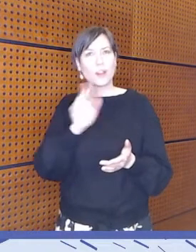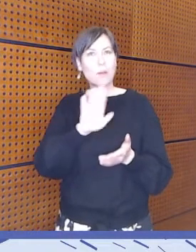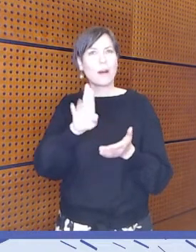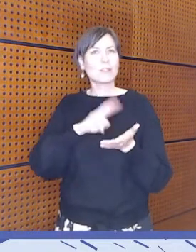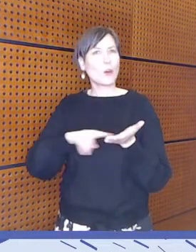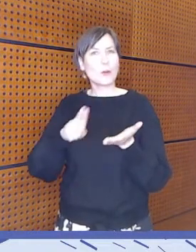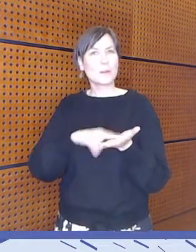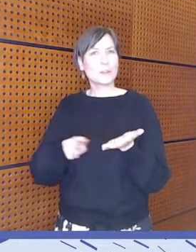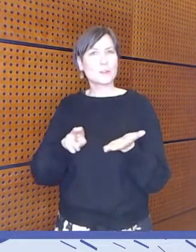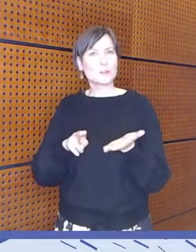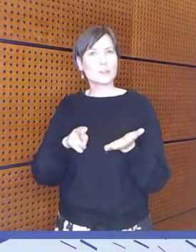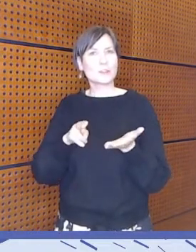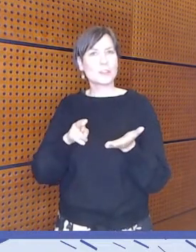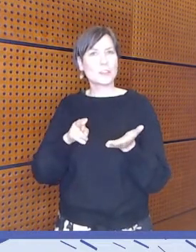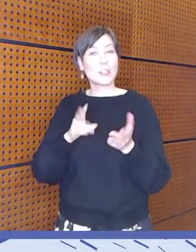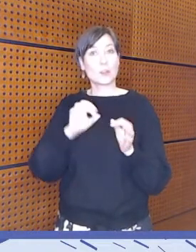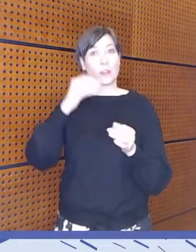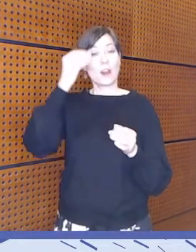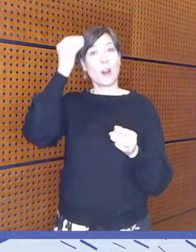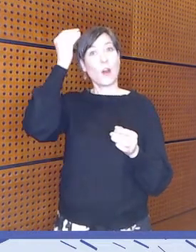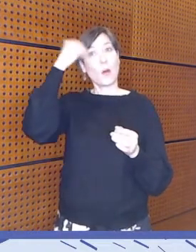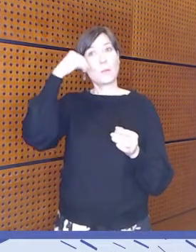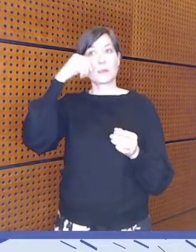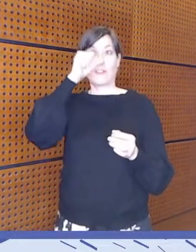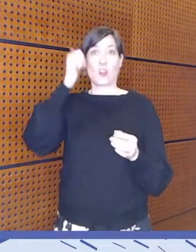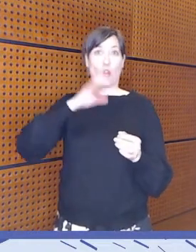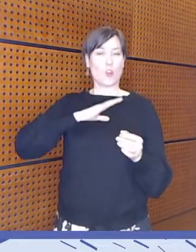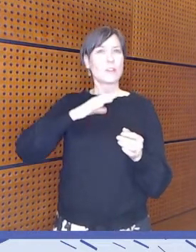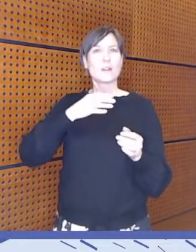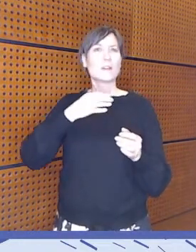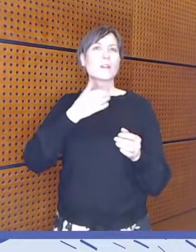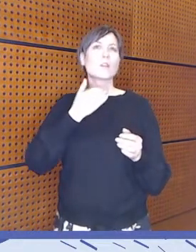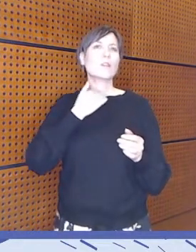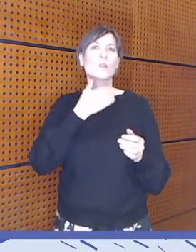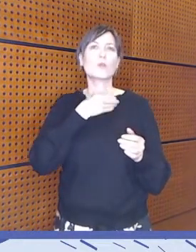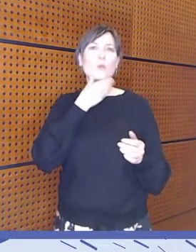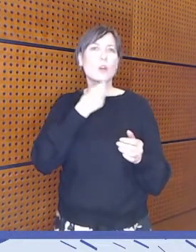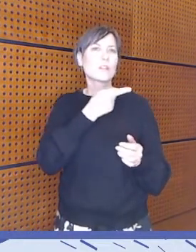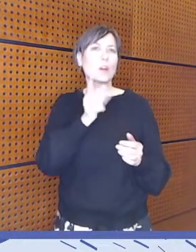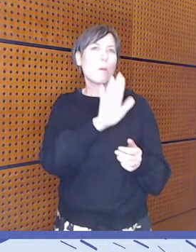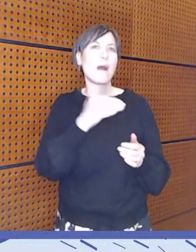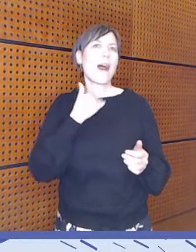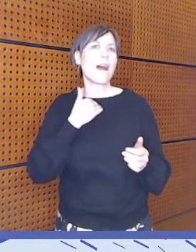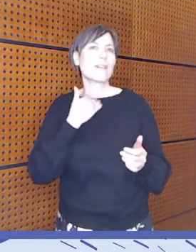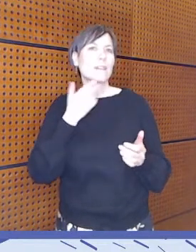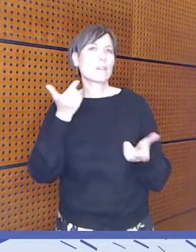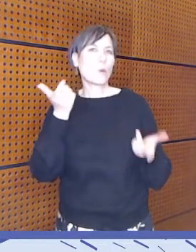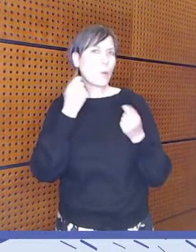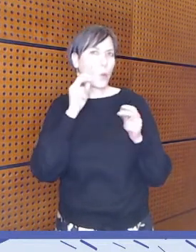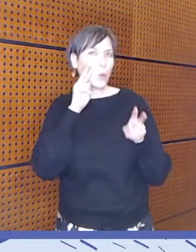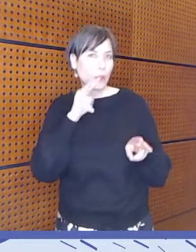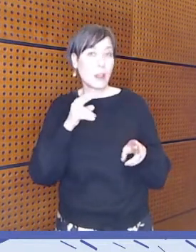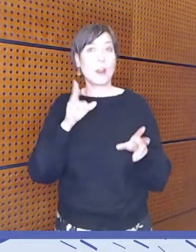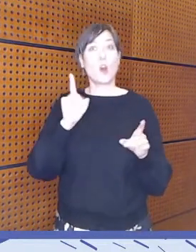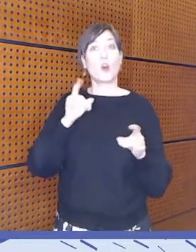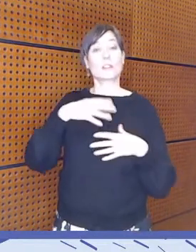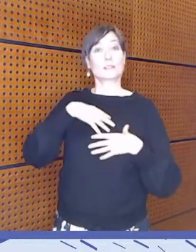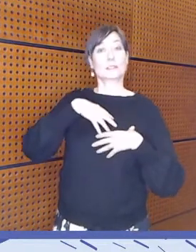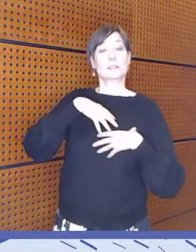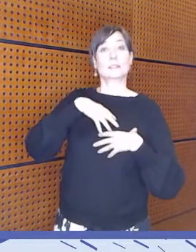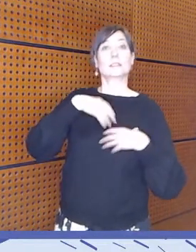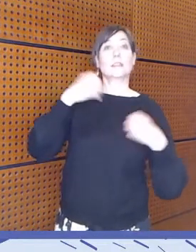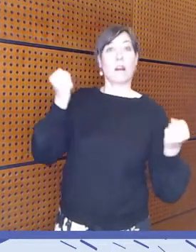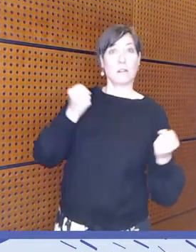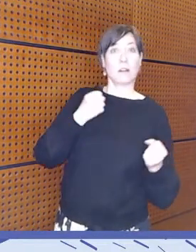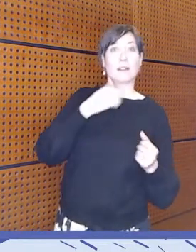esimerkiksi oppimisvaikeuksia nuorten äänellä. Meillä löytyy kyllä sankaritarinoita ja sitten meillä löytyy kärsimystarinoita,